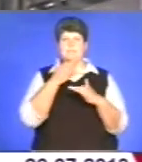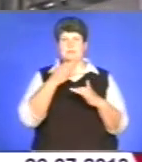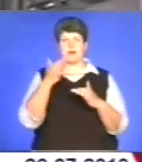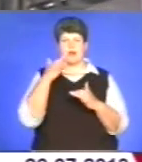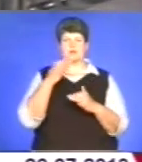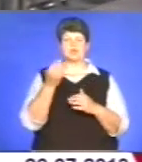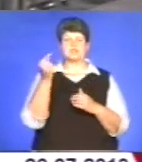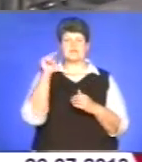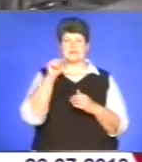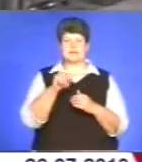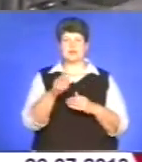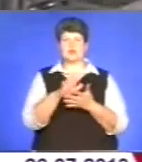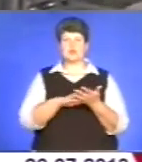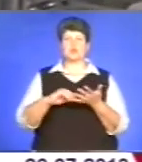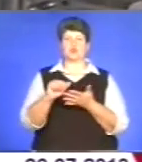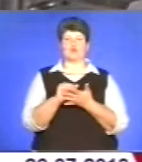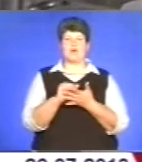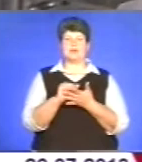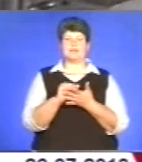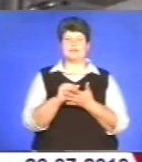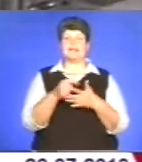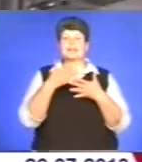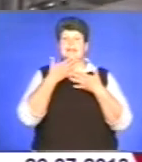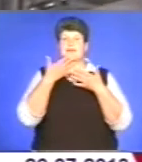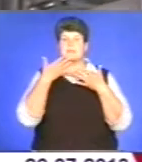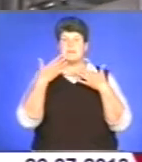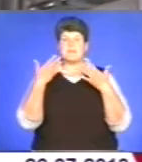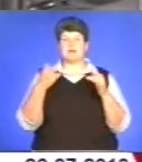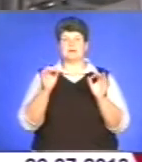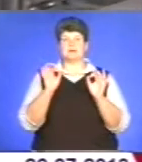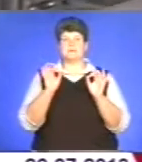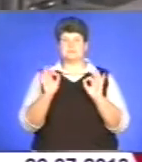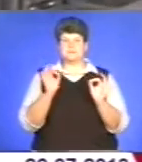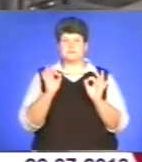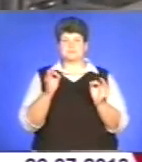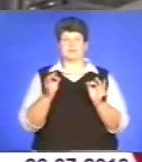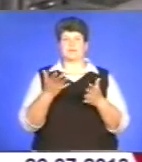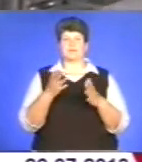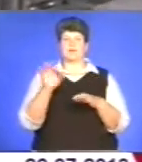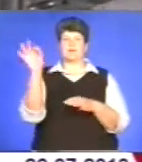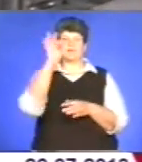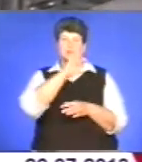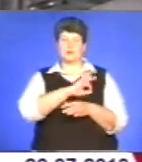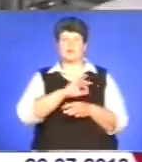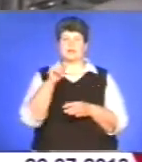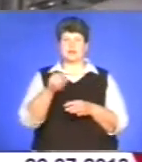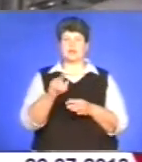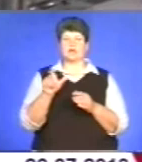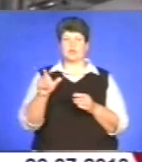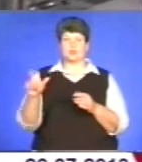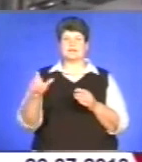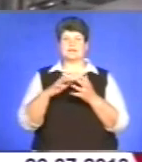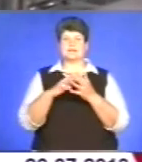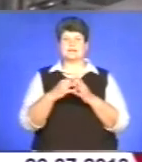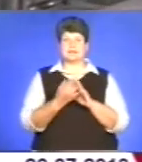руйнувалися і вони не мали достойного примінення, так як і громада сіл не хотіла в цих